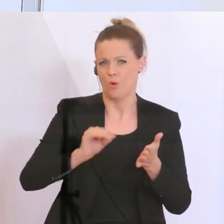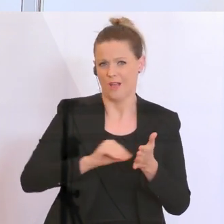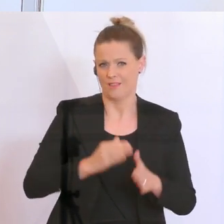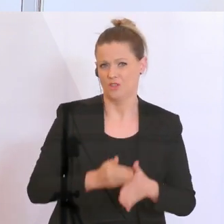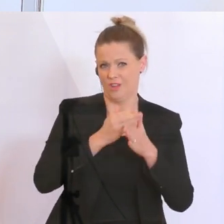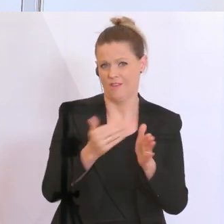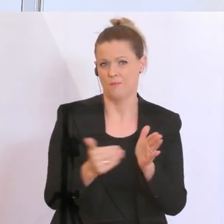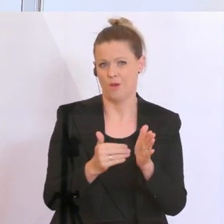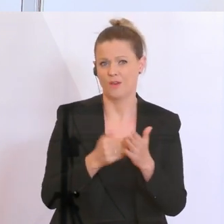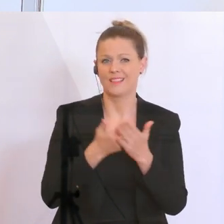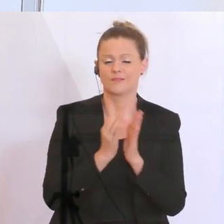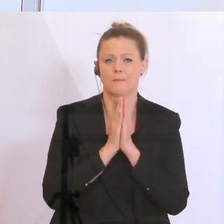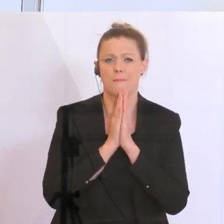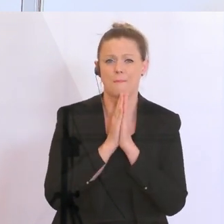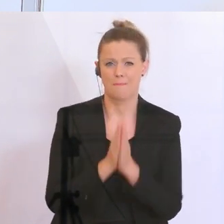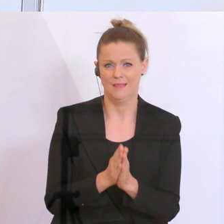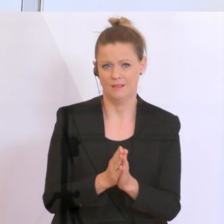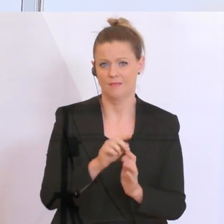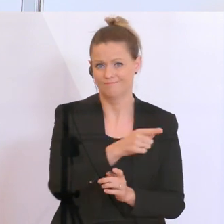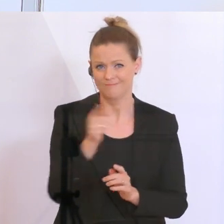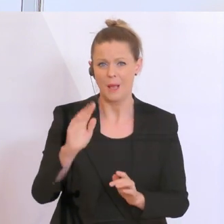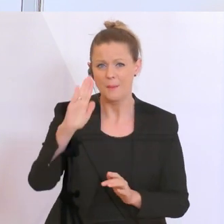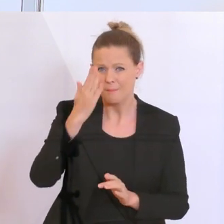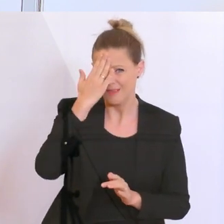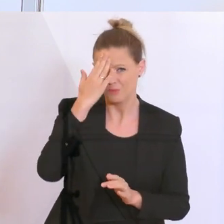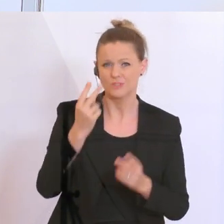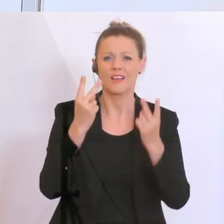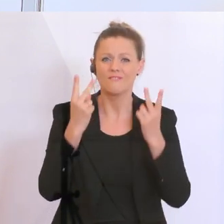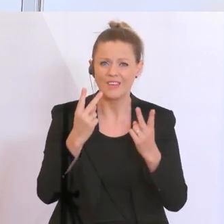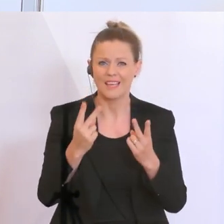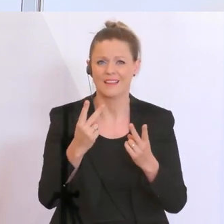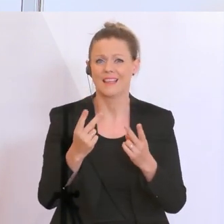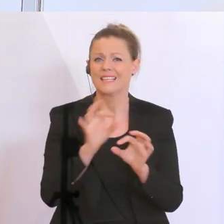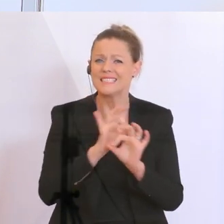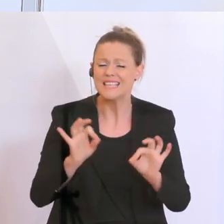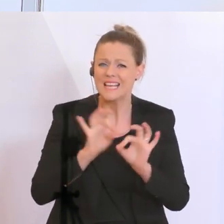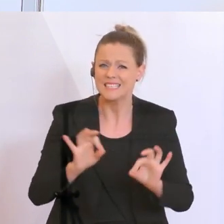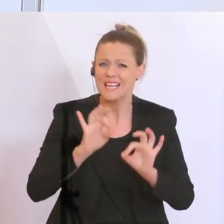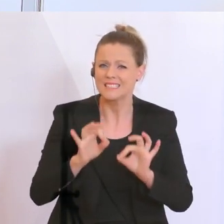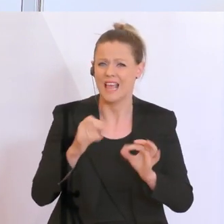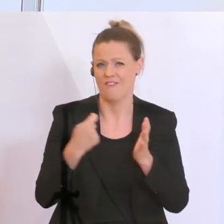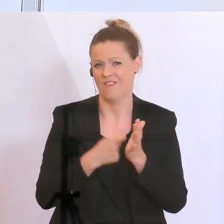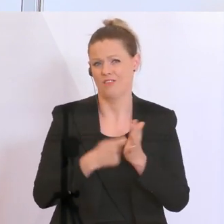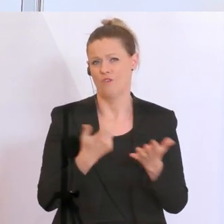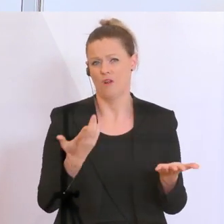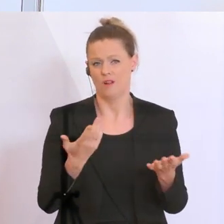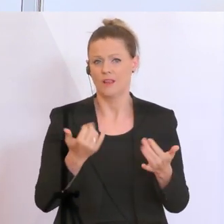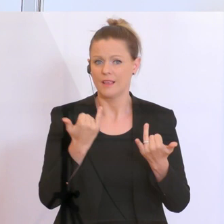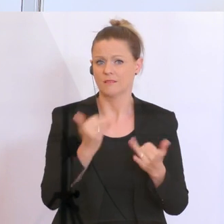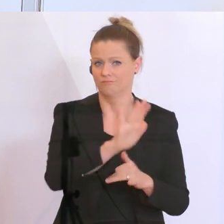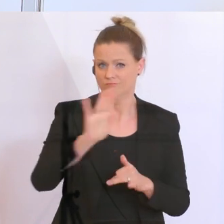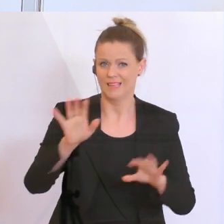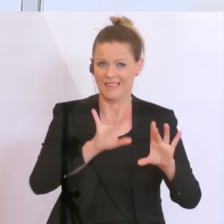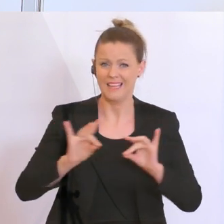Bitte, seien Sie sich bewusst, wie wichtig und wertvoll Ihre Tätigkeit gerade jetzt ist. Und wie sehr es auf